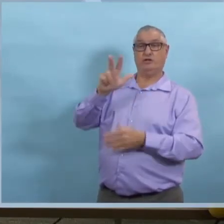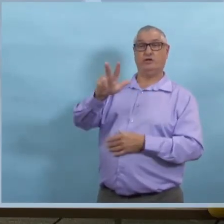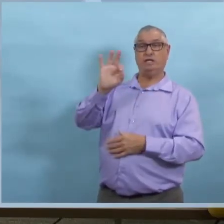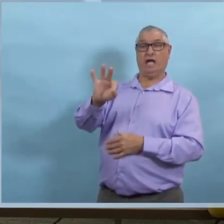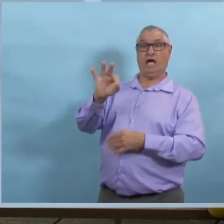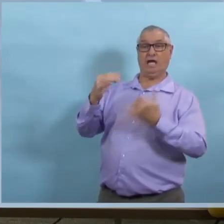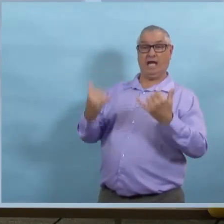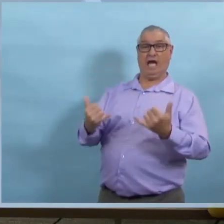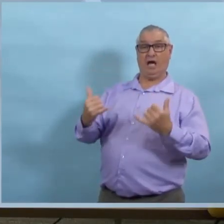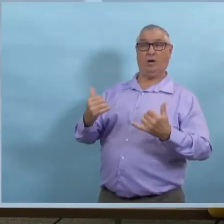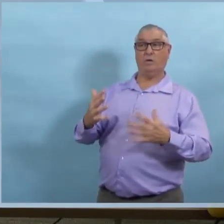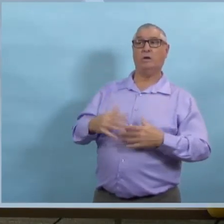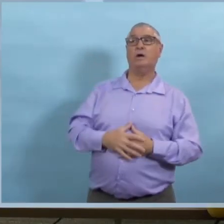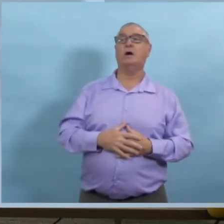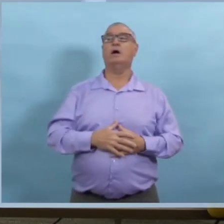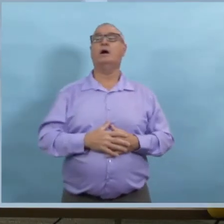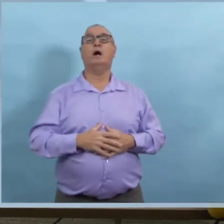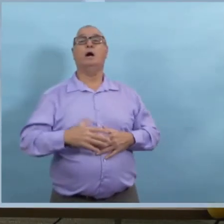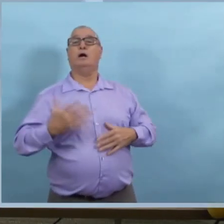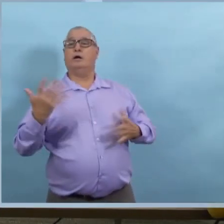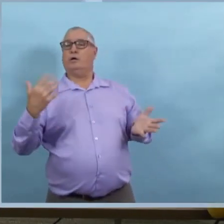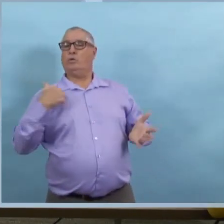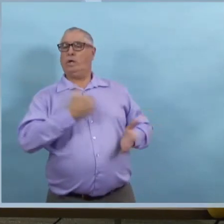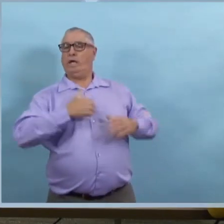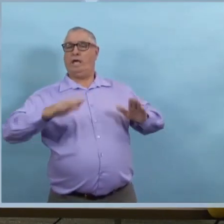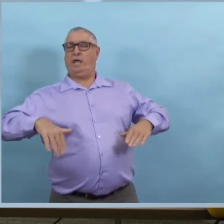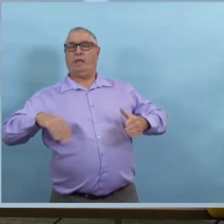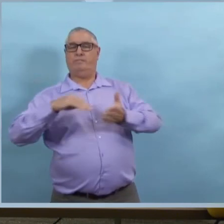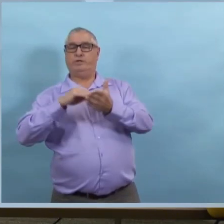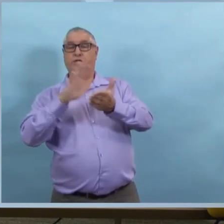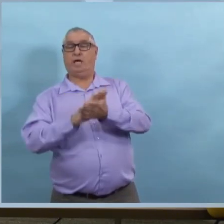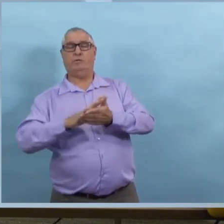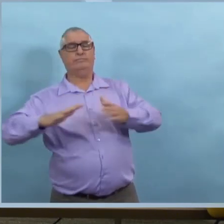ça serait le 39e décès.